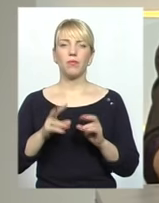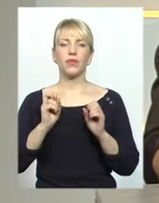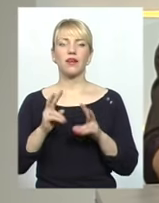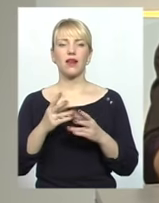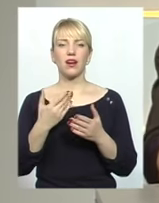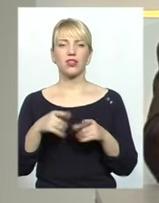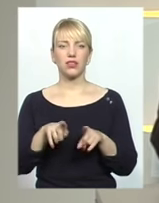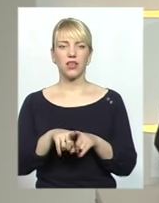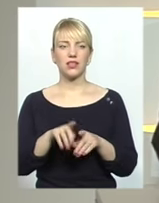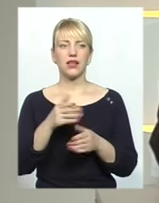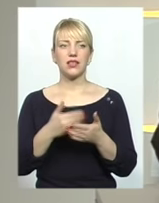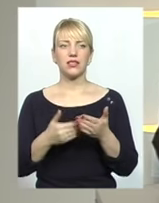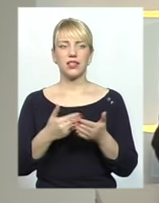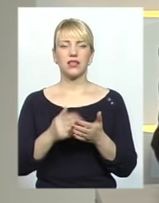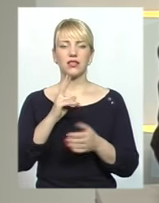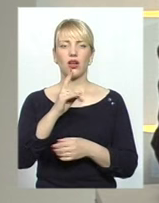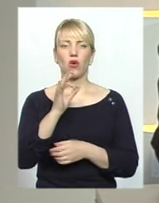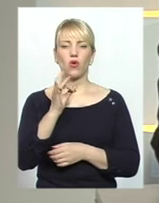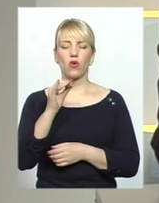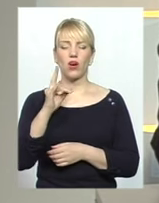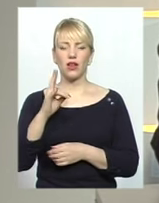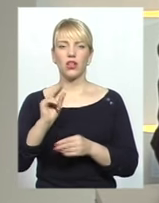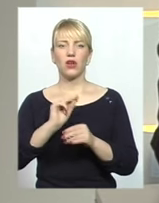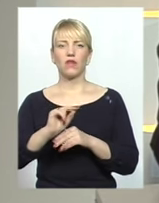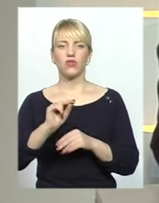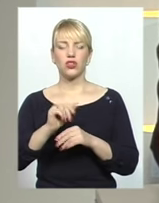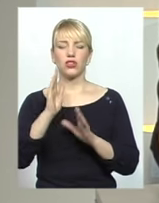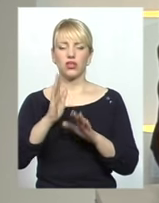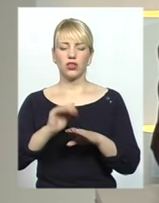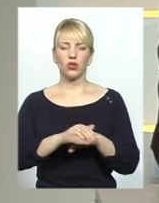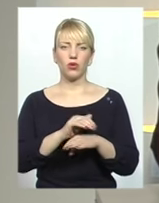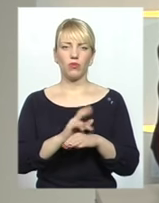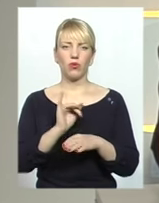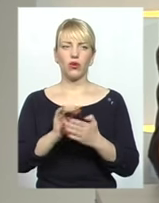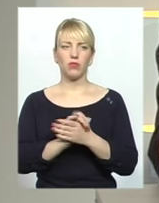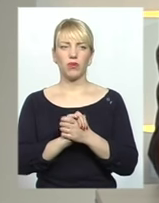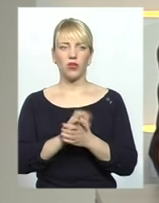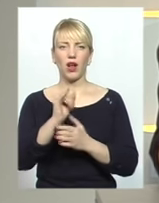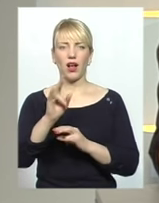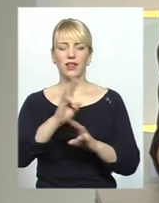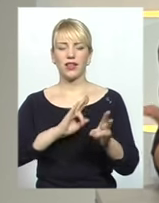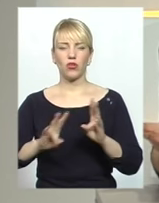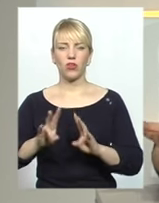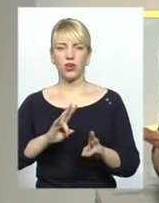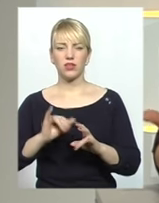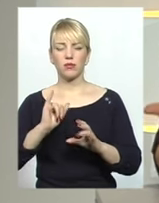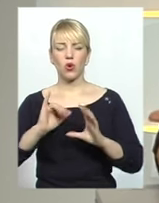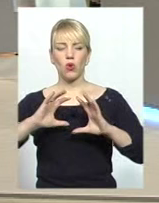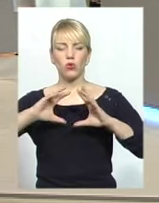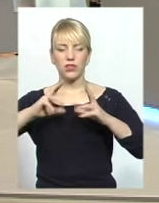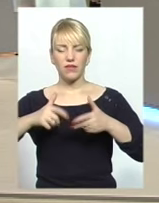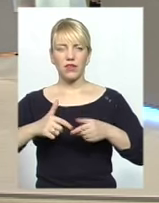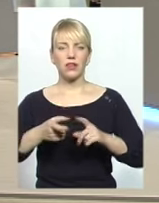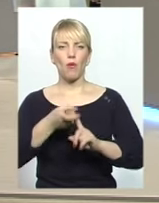таким чином, що Коран вчить тільки добру і миру, але тероризм у світі пов'язують з